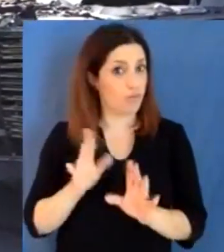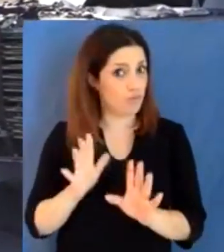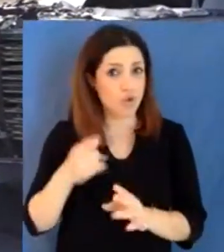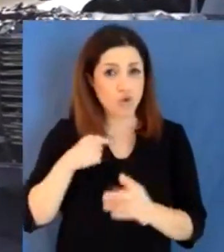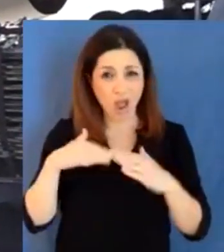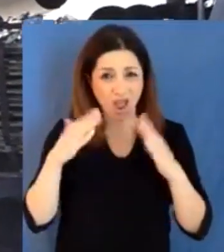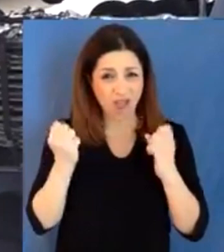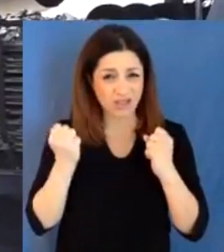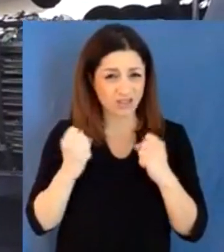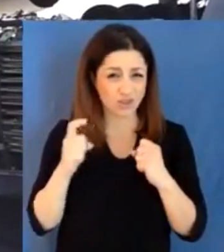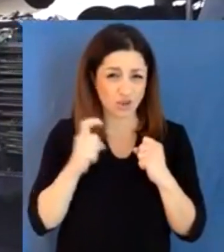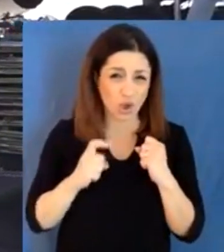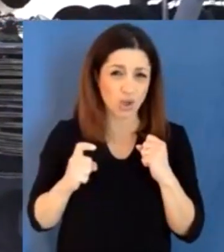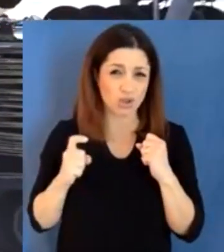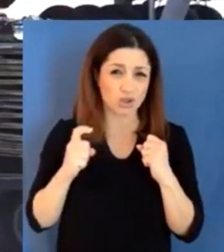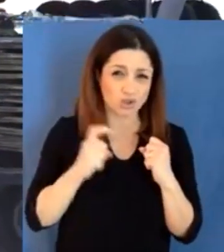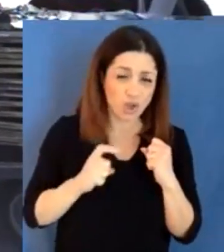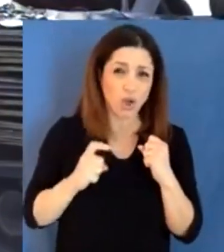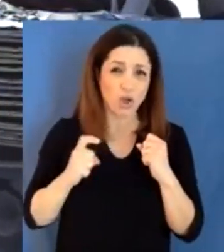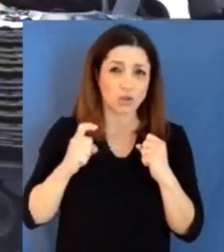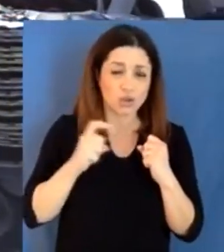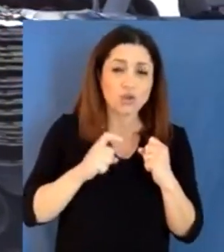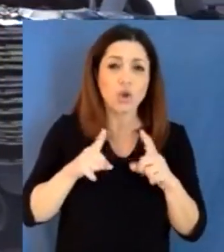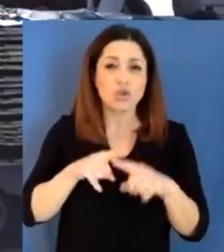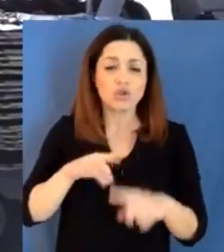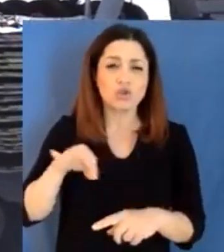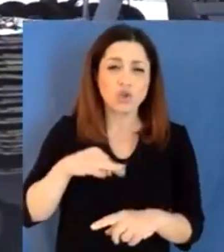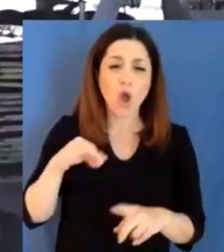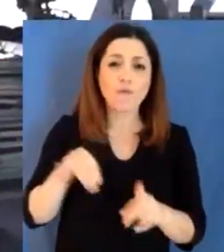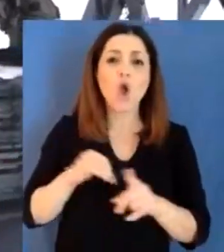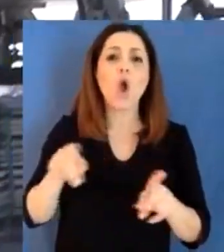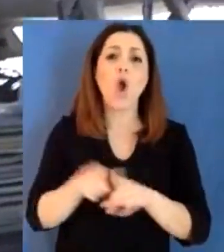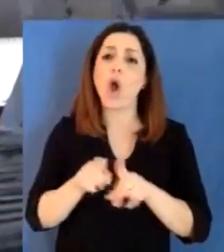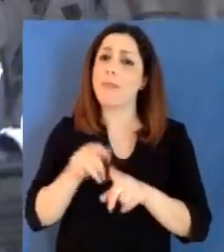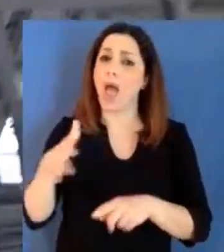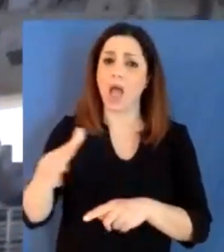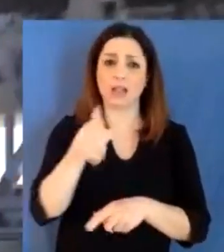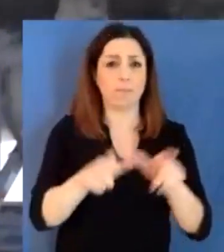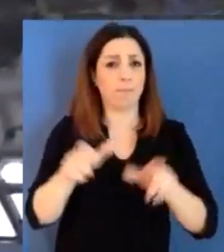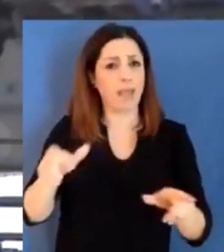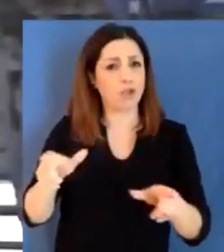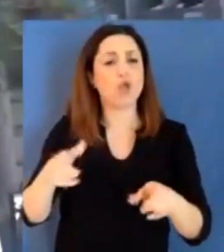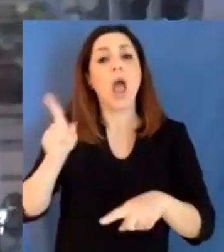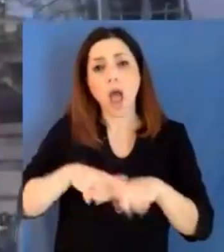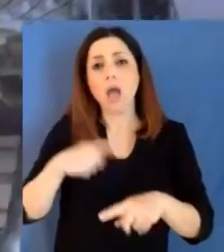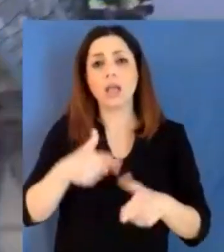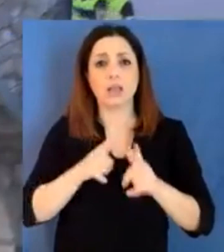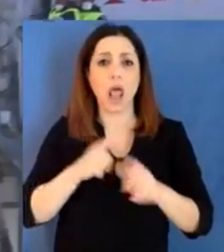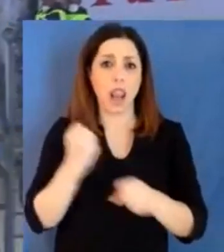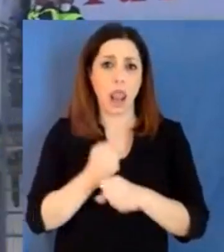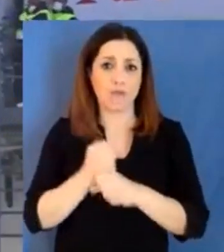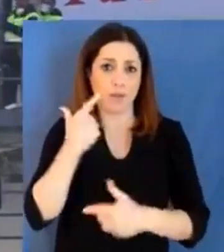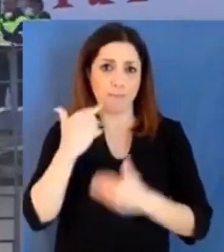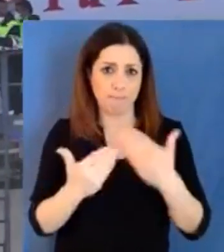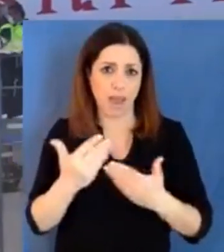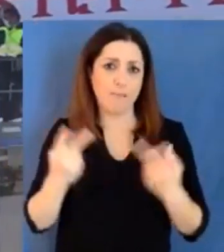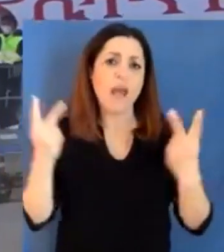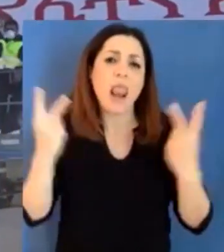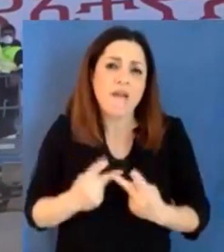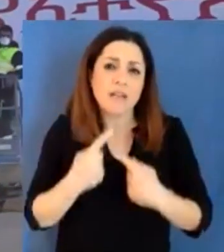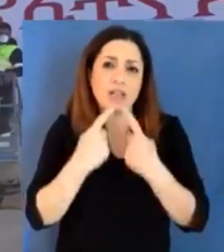condizione e anche per lavorare meglio perché diciamo la verità non c'era bisogno di uscire, se ci fosse stato bisogno sarei riuscita, non c'era bisogno